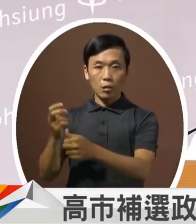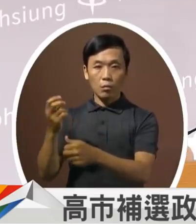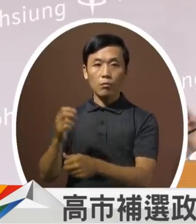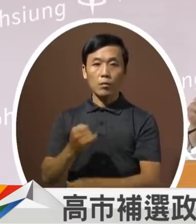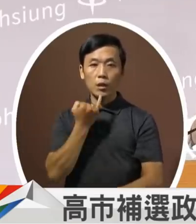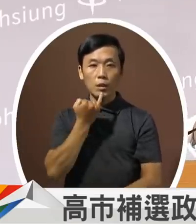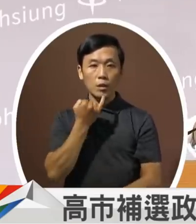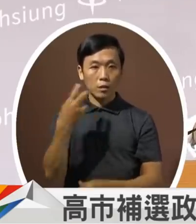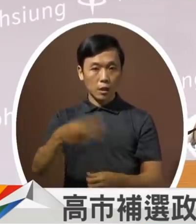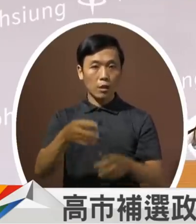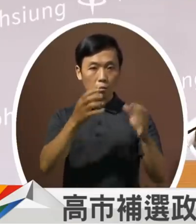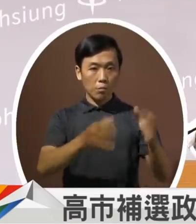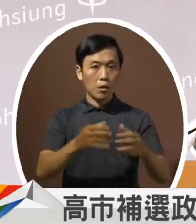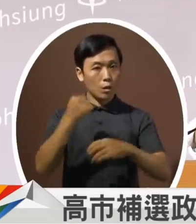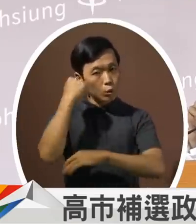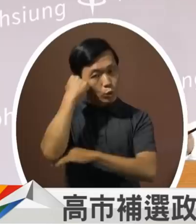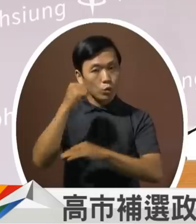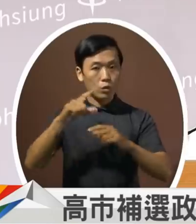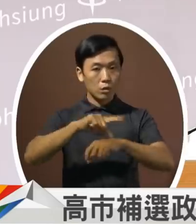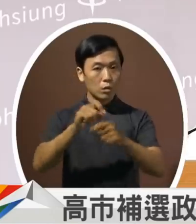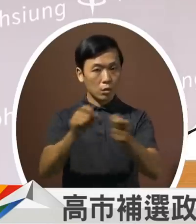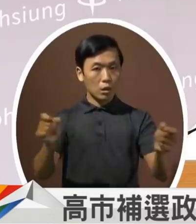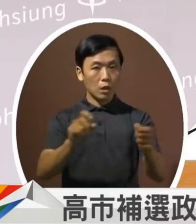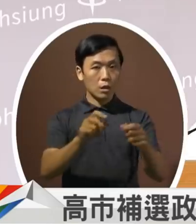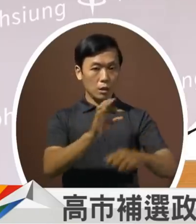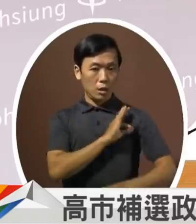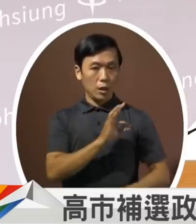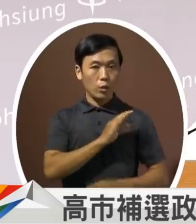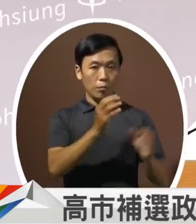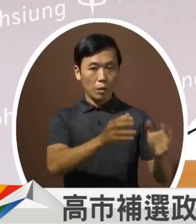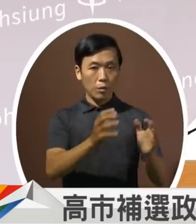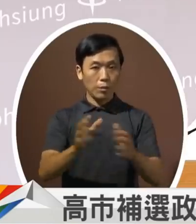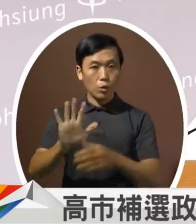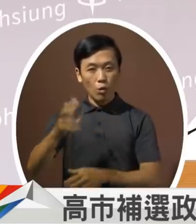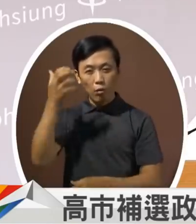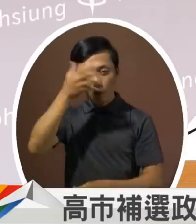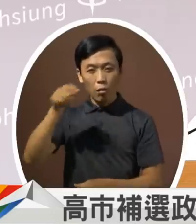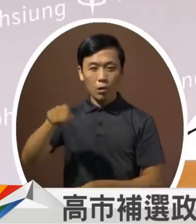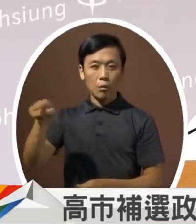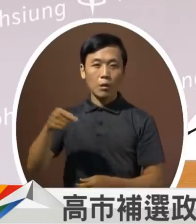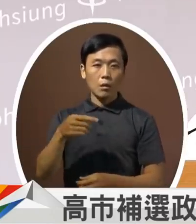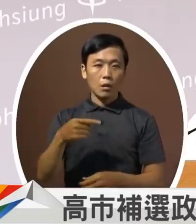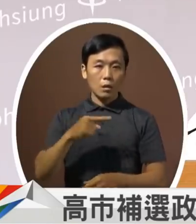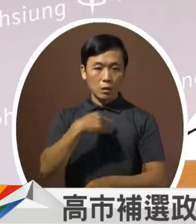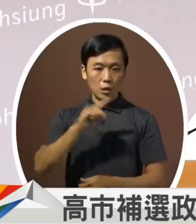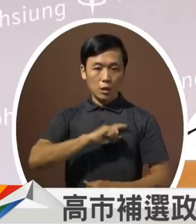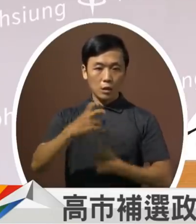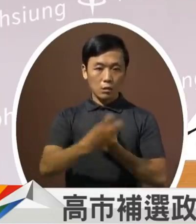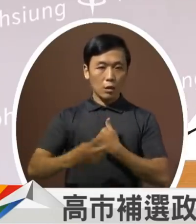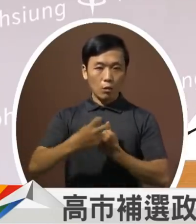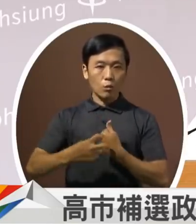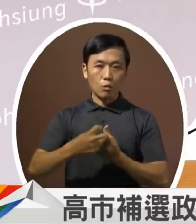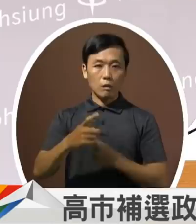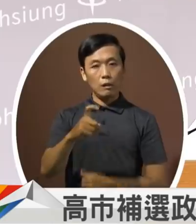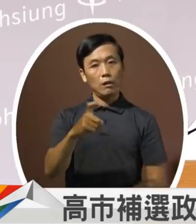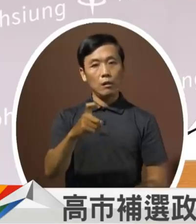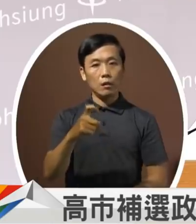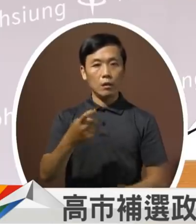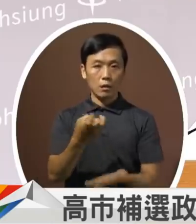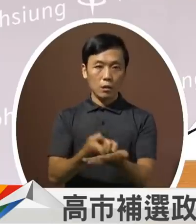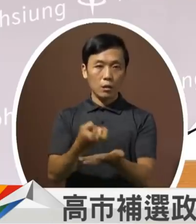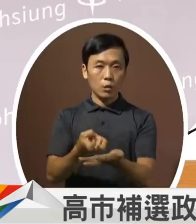来加紧建构住宿型的长照机构因为有一些老人家他的失能的状况严重所以你必须